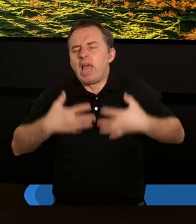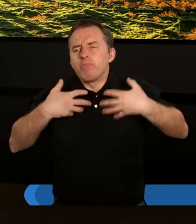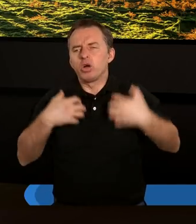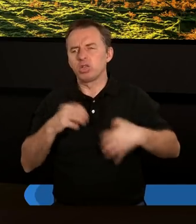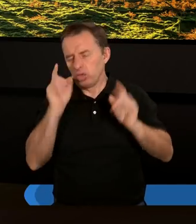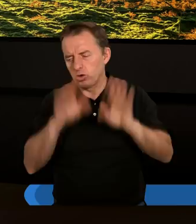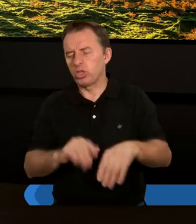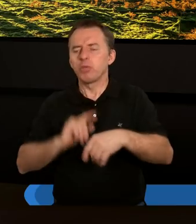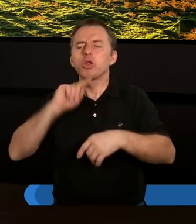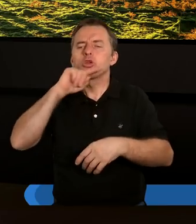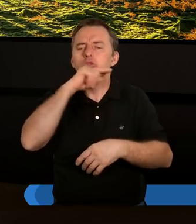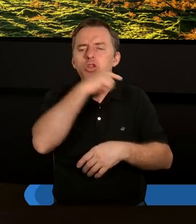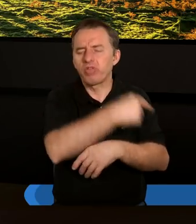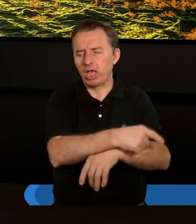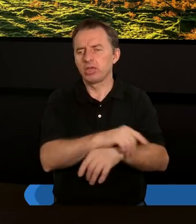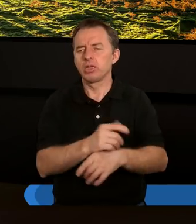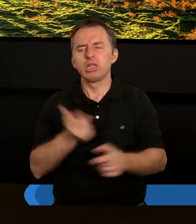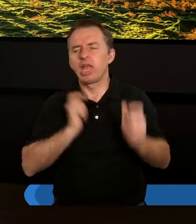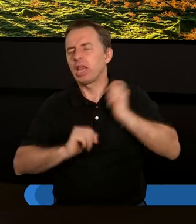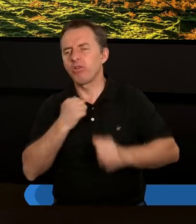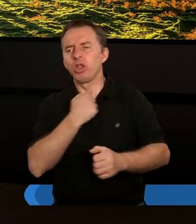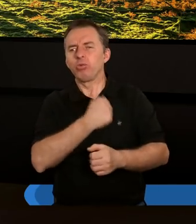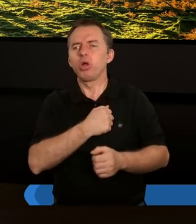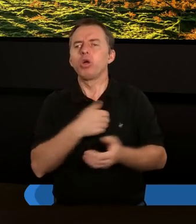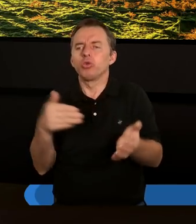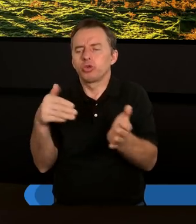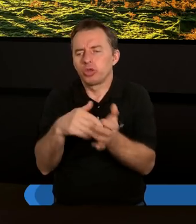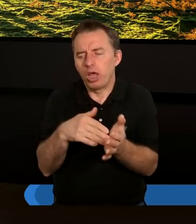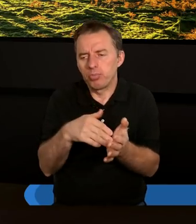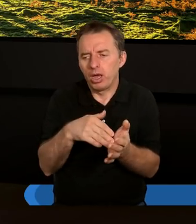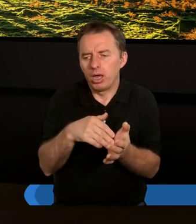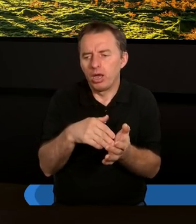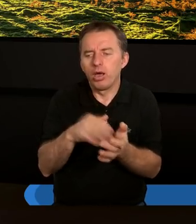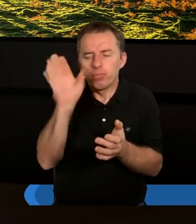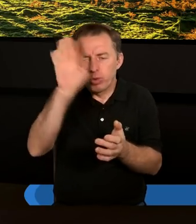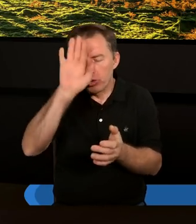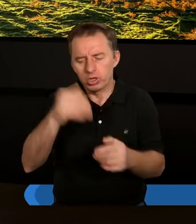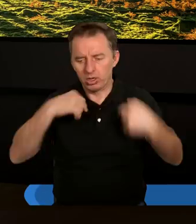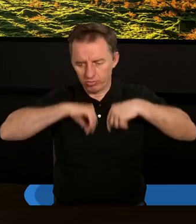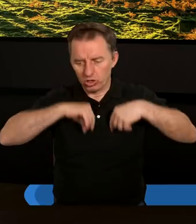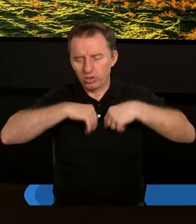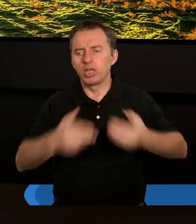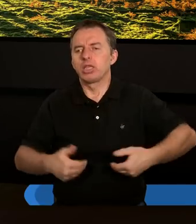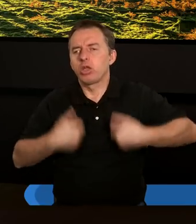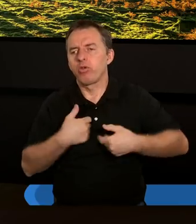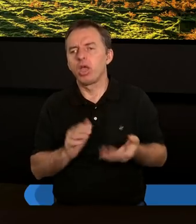skrzywdzeni, to rzeczywiście przede wszystkim potrzeba mocy Bożej, która objawi się na naszym sercu.